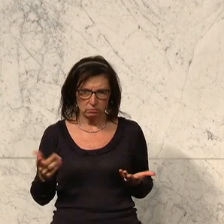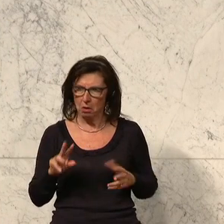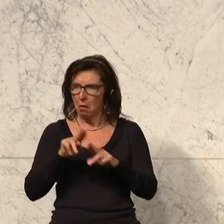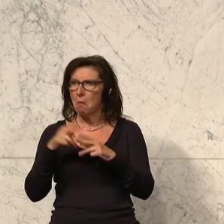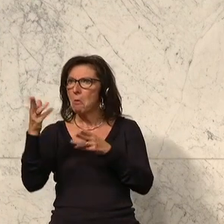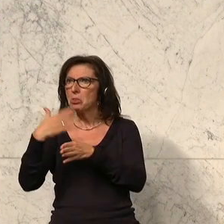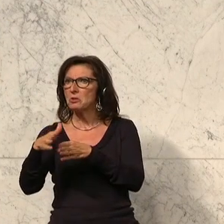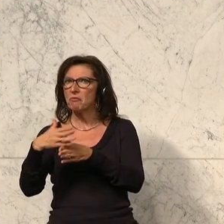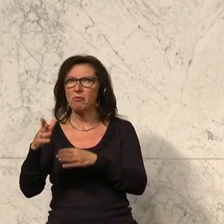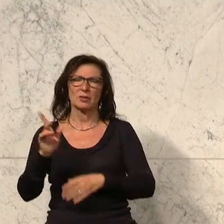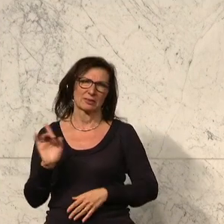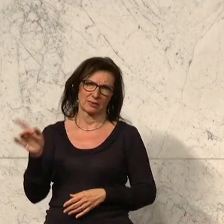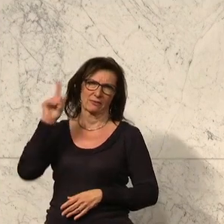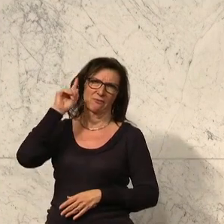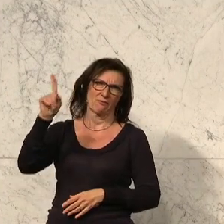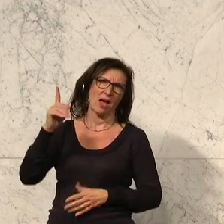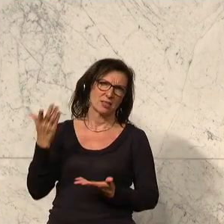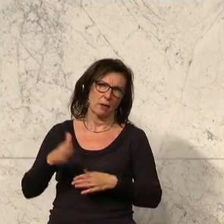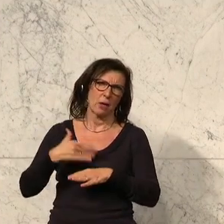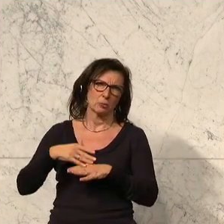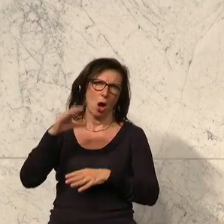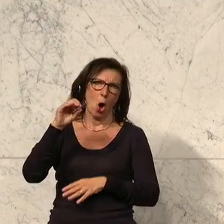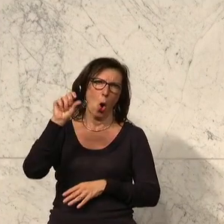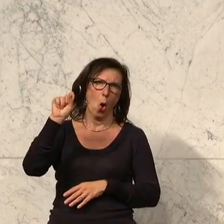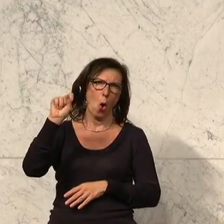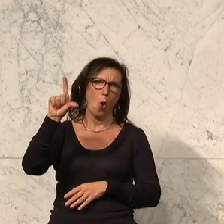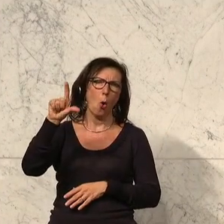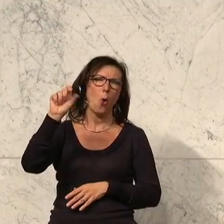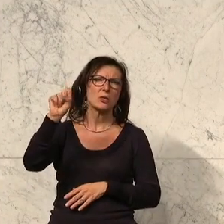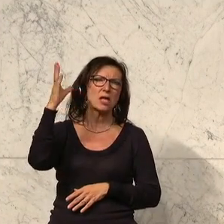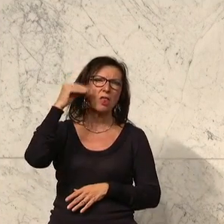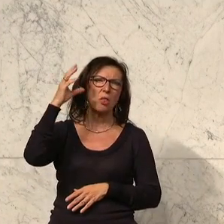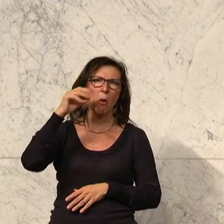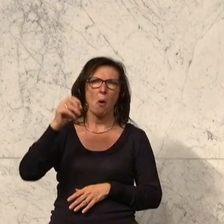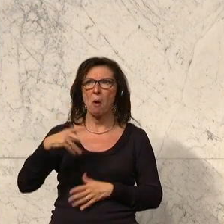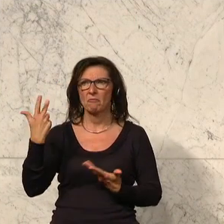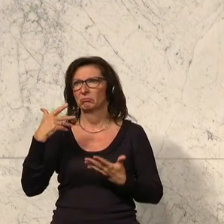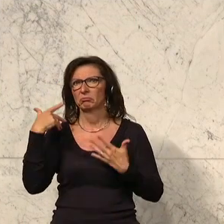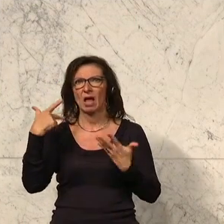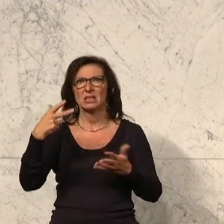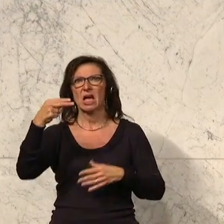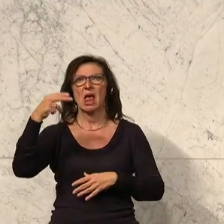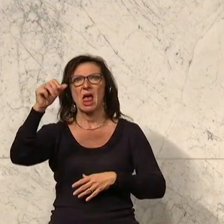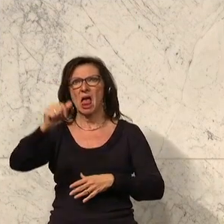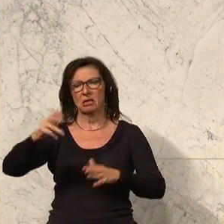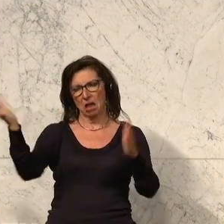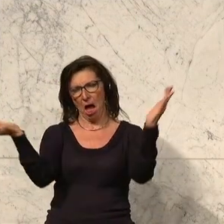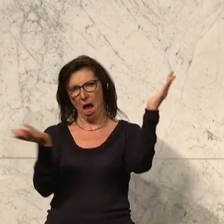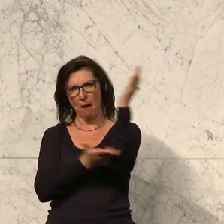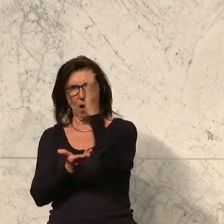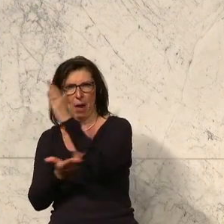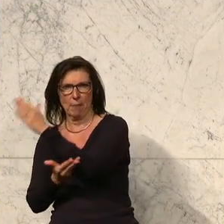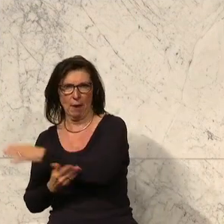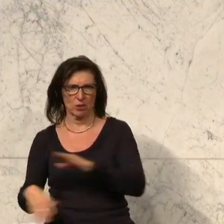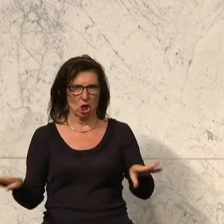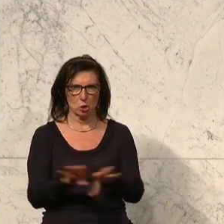Bundesforsten, und Sie kennen das Beispiel Ohlsdorf, 18 Hektar Wald einfach abrodert, dann versiegelt, ohne irgendwie einen Plan zu haben, was